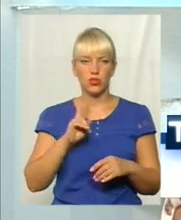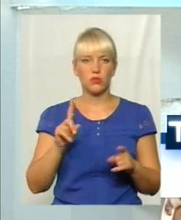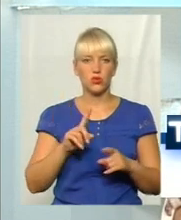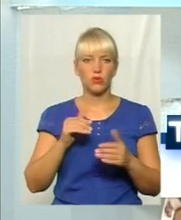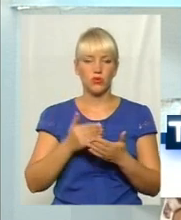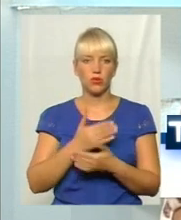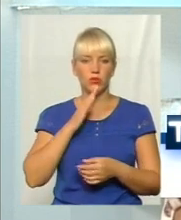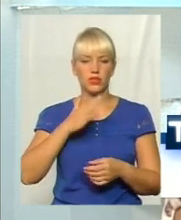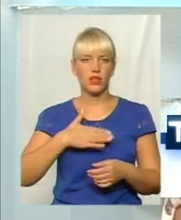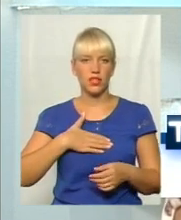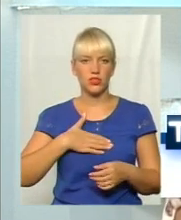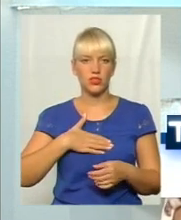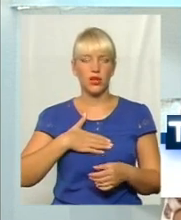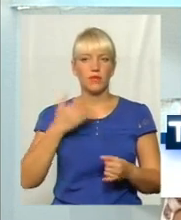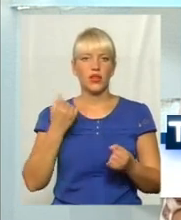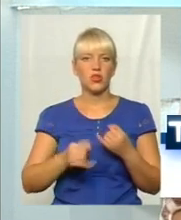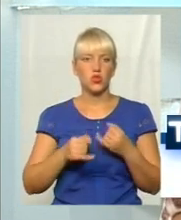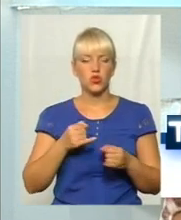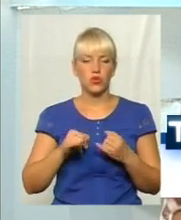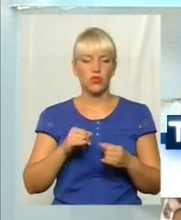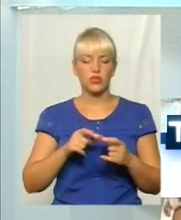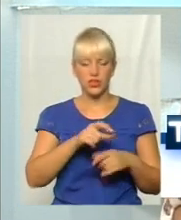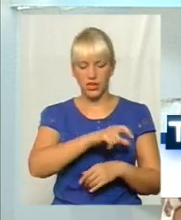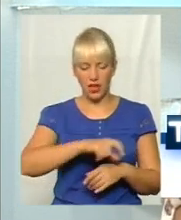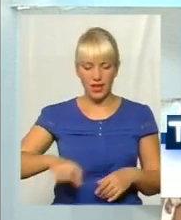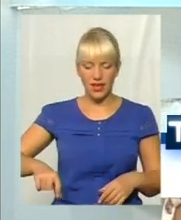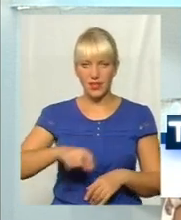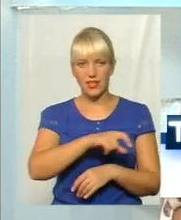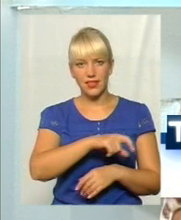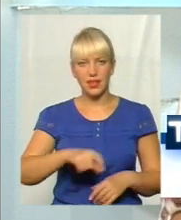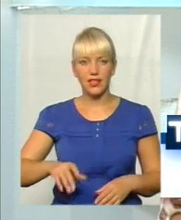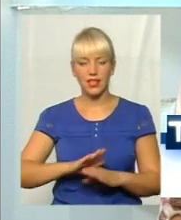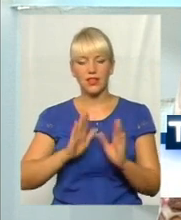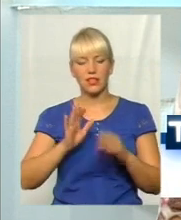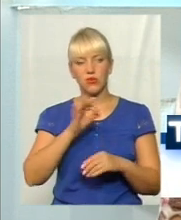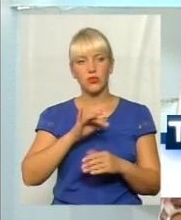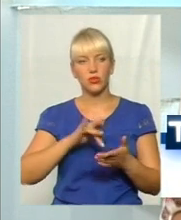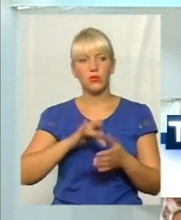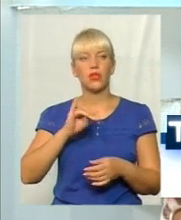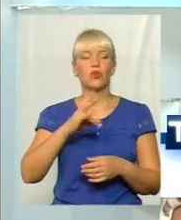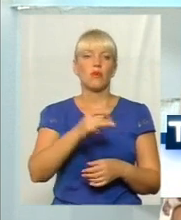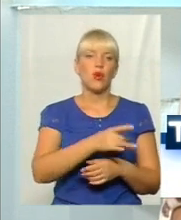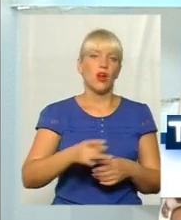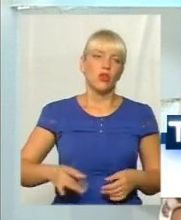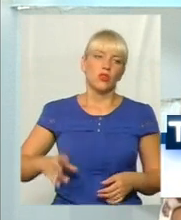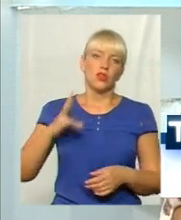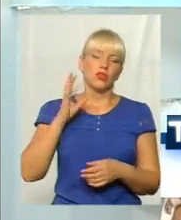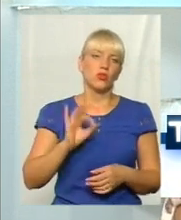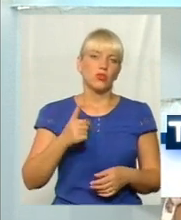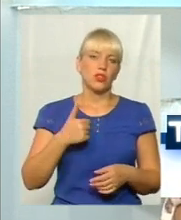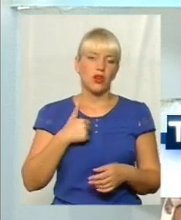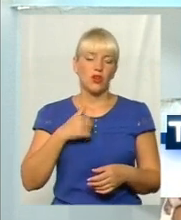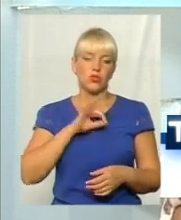поновляться наші жовці лінії орієнтовні, і не тільки в обласному центрі, але й по районах. Але я,